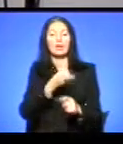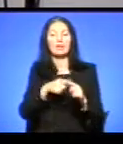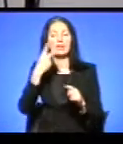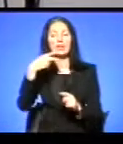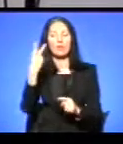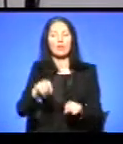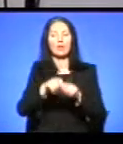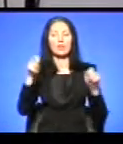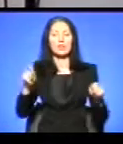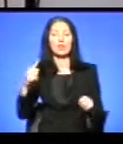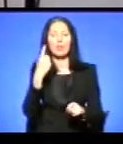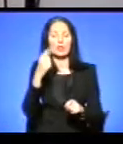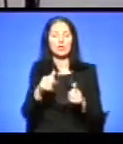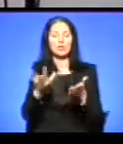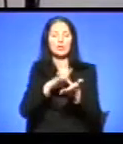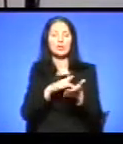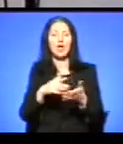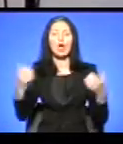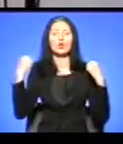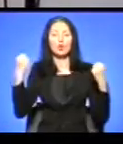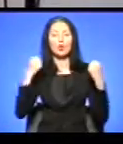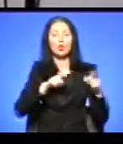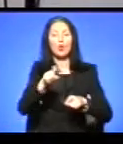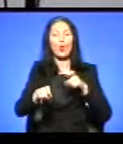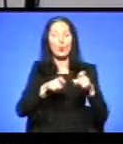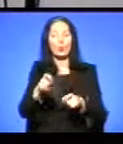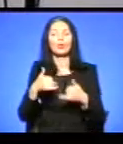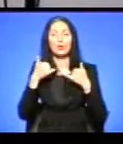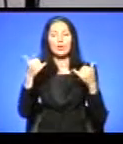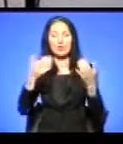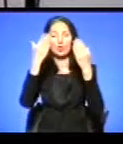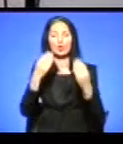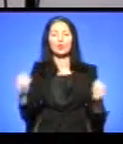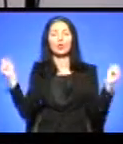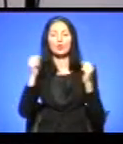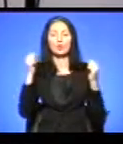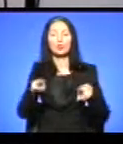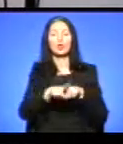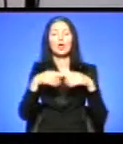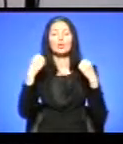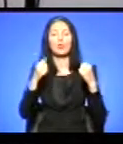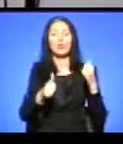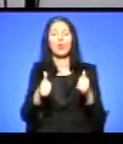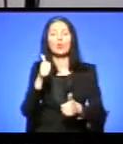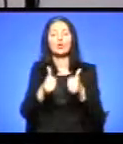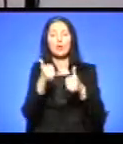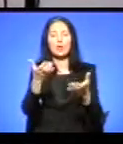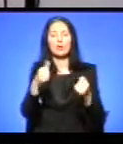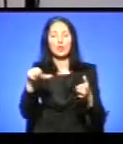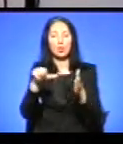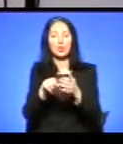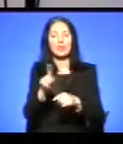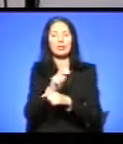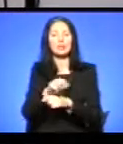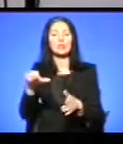міста та чемпіонат міста з оздоровчого бігу, присвячений Дню фізичної культури і спорту. У змаганнях візьмуть участь тернопільські любителі